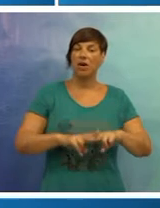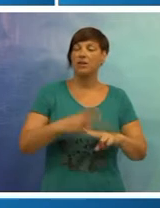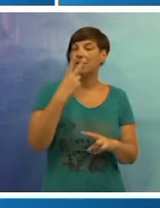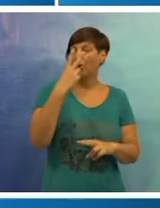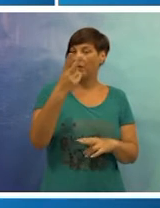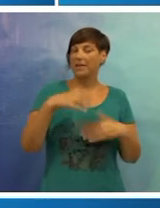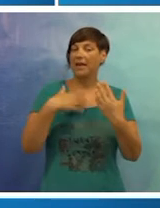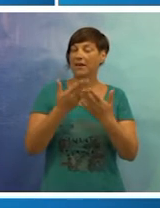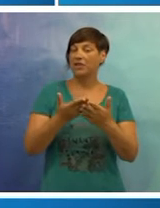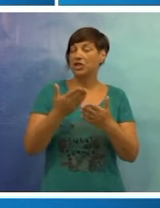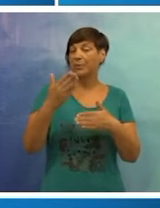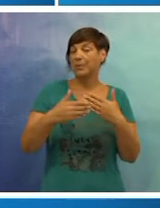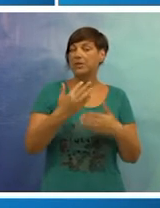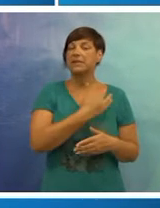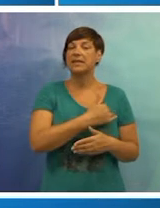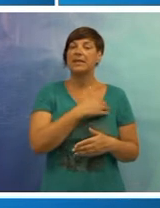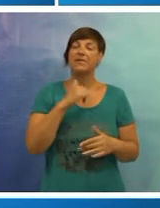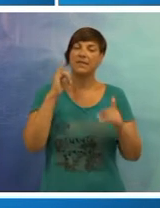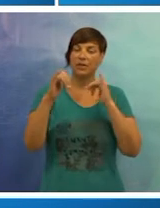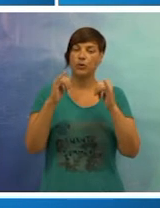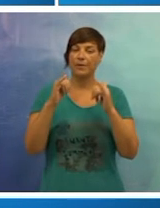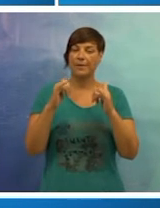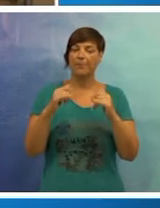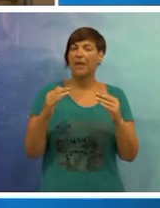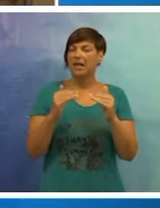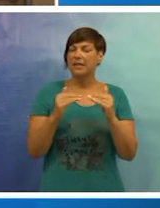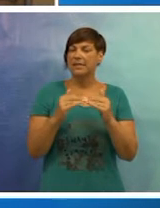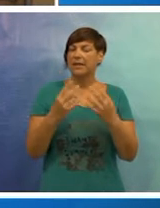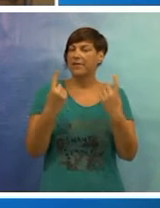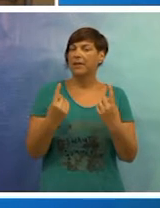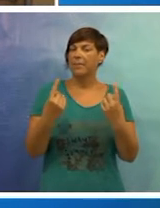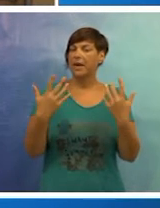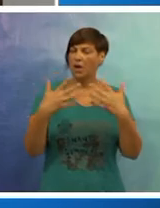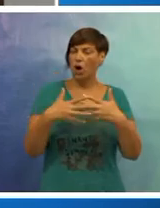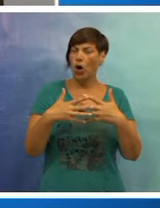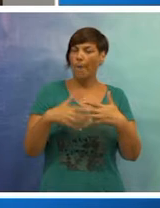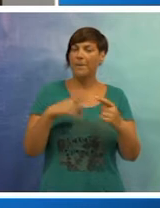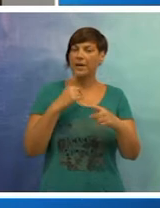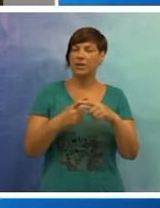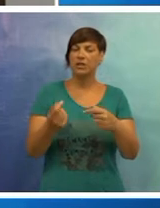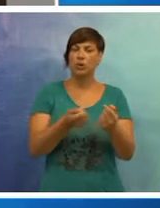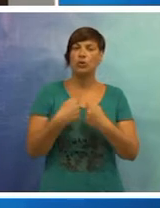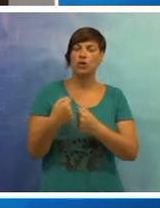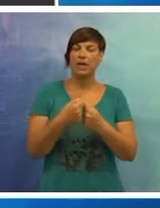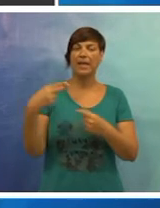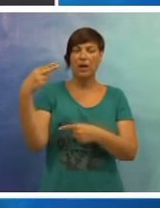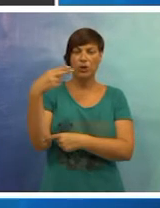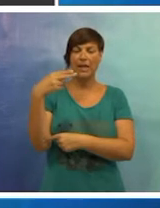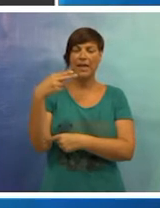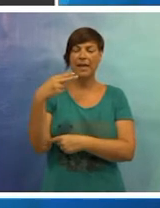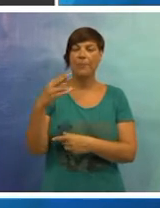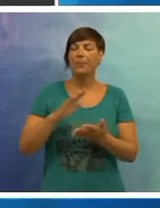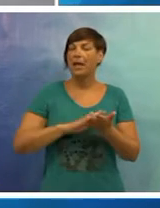dogodilo i ostaje tek vidjeti kakve će biti posljedice za hrvatski turizam. Sličan stav ima i Hrvatska gospodarska komora, točnije udruženje